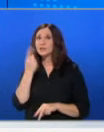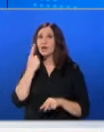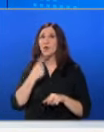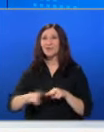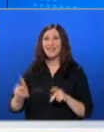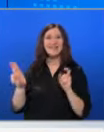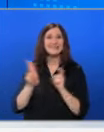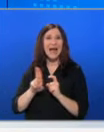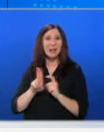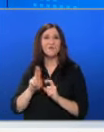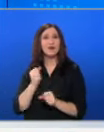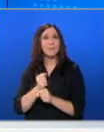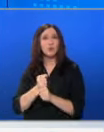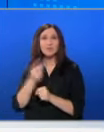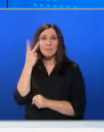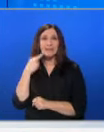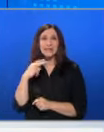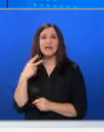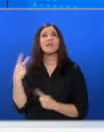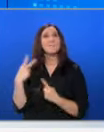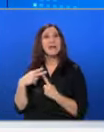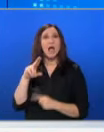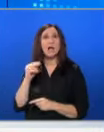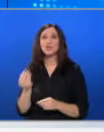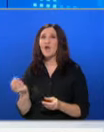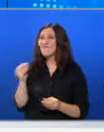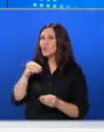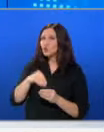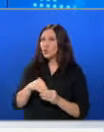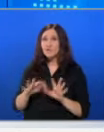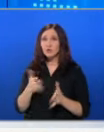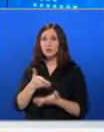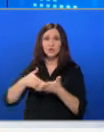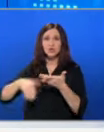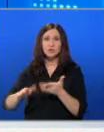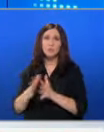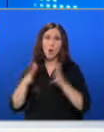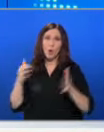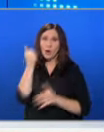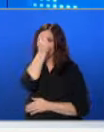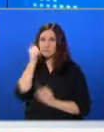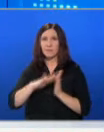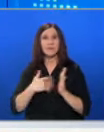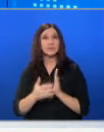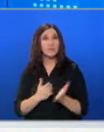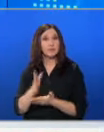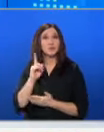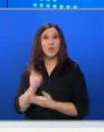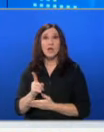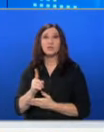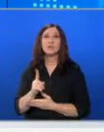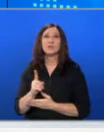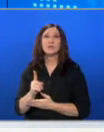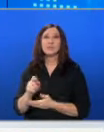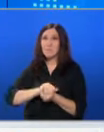Цалов, който работи за британската медия, казва, че вложителите вероятно са част от по-голяма измамна схема, през която се